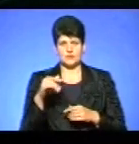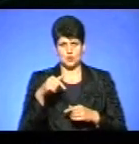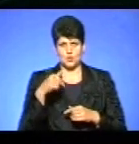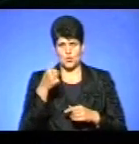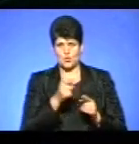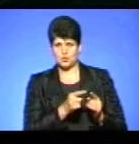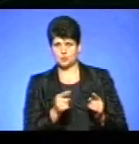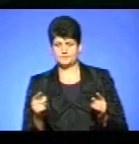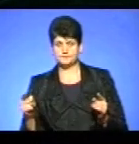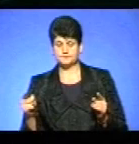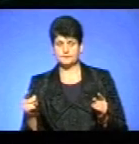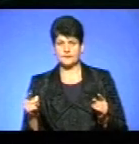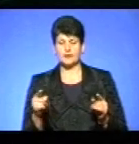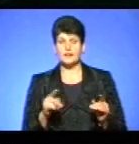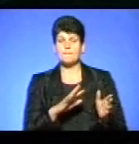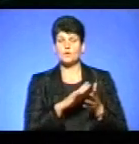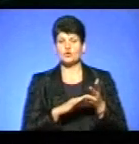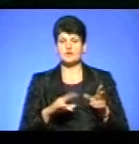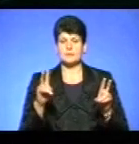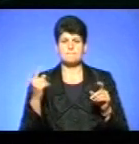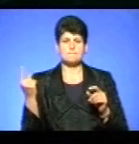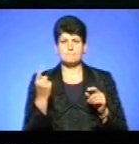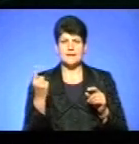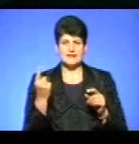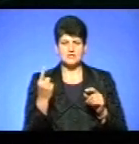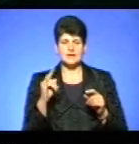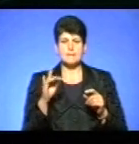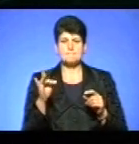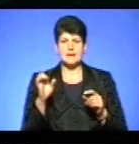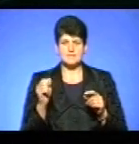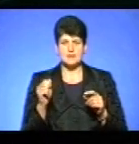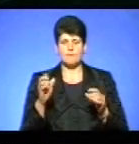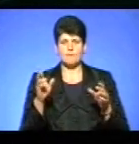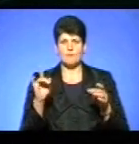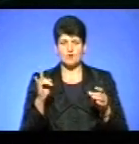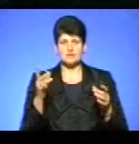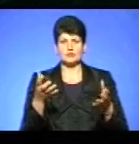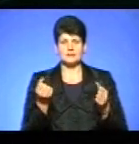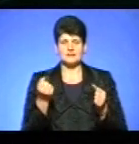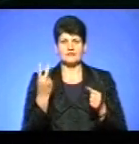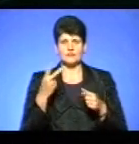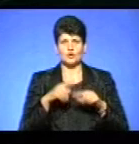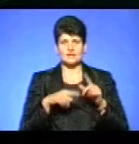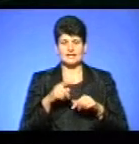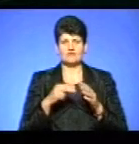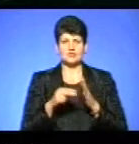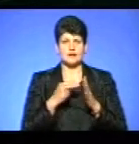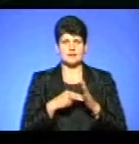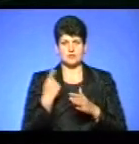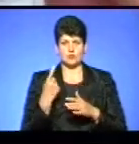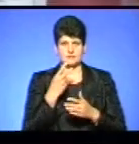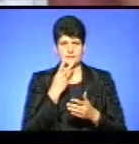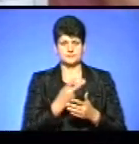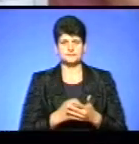року. І на продовження теми. Перші бейбі-бокси отримали сьогодні дві родини на Черкащині. Репортаж наших колег.